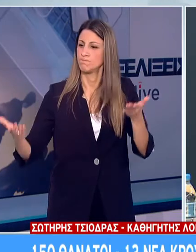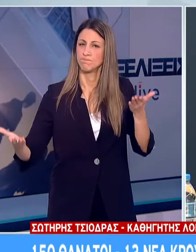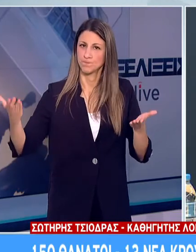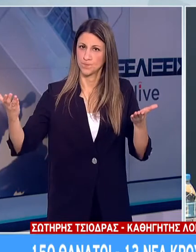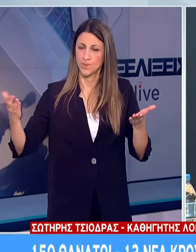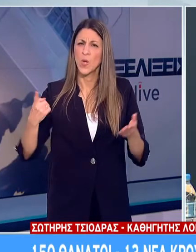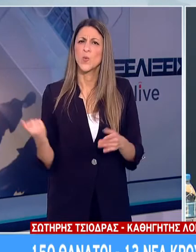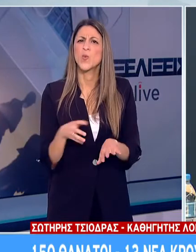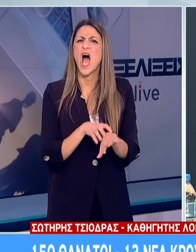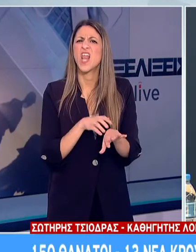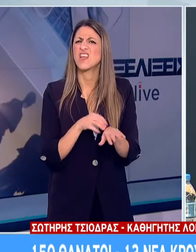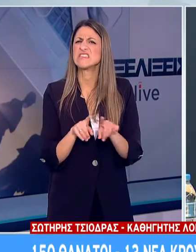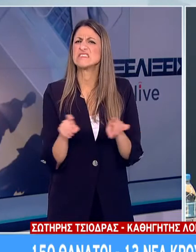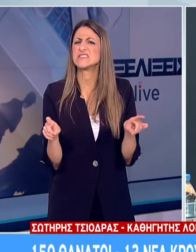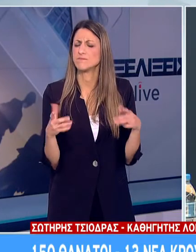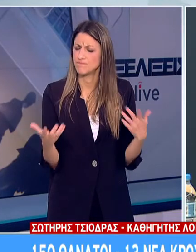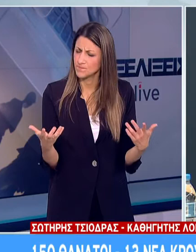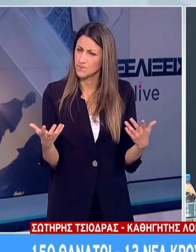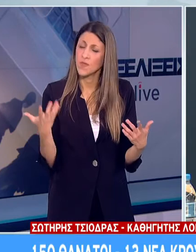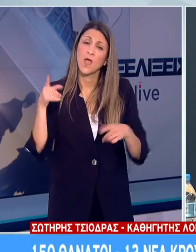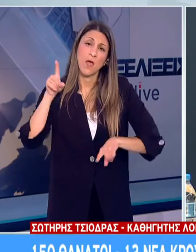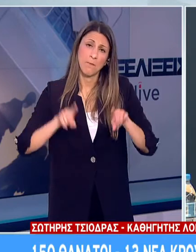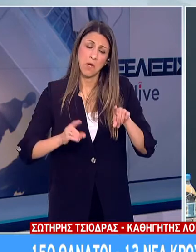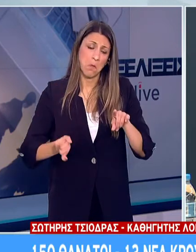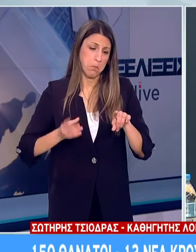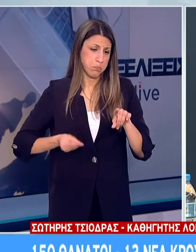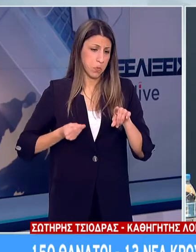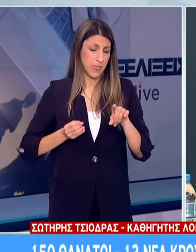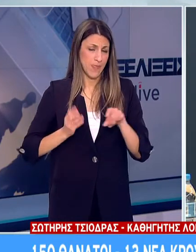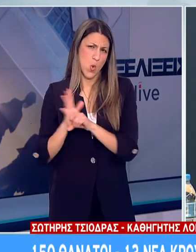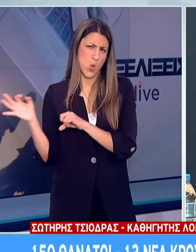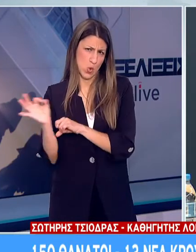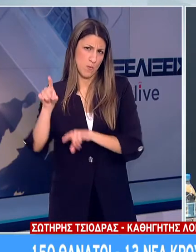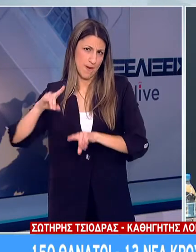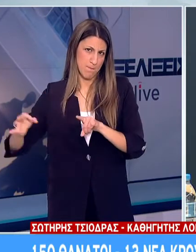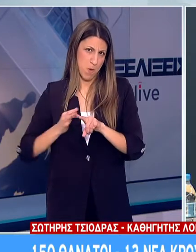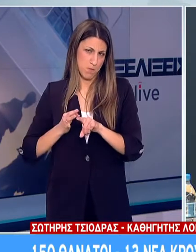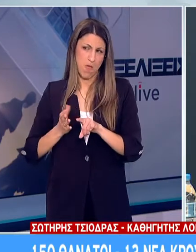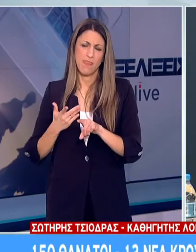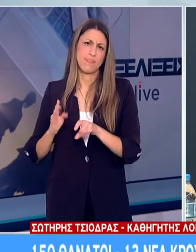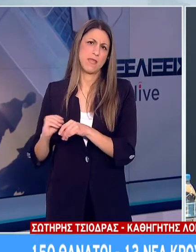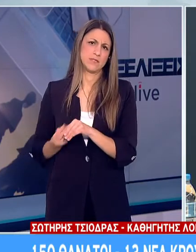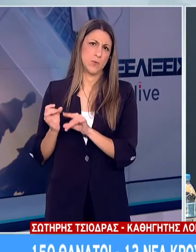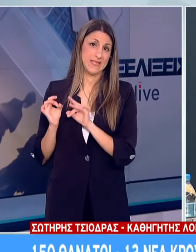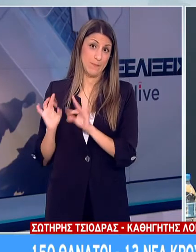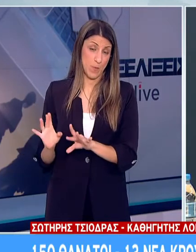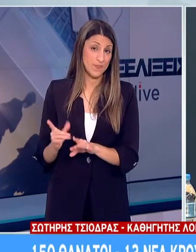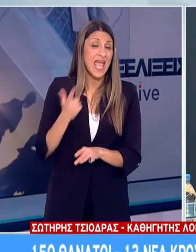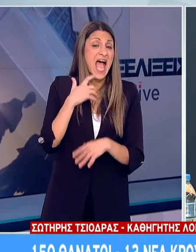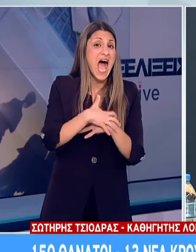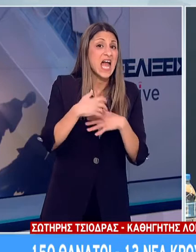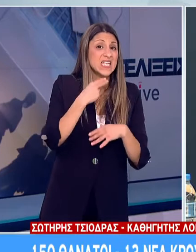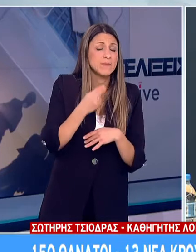παρά το γεγονός ότι έχουμε και ασυμπτωματικά περιστατικά του κορονοϊού, είναι το φτάρνισμα και τα κόκκινα μάτια.